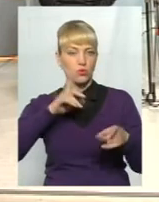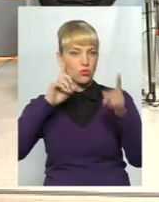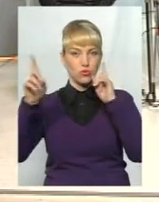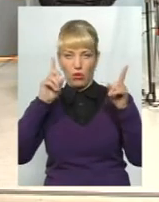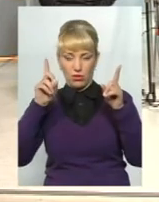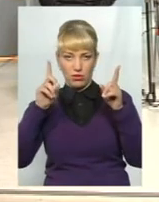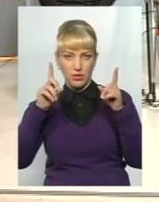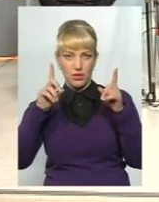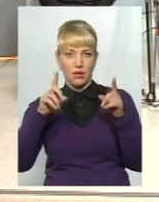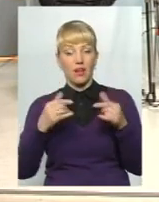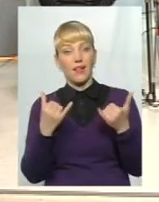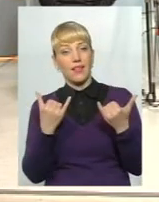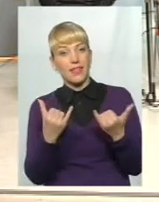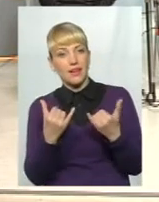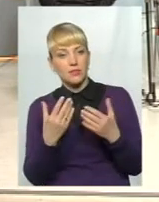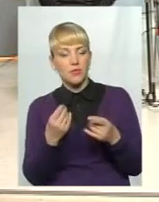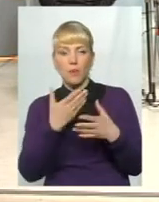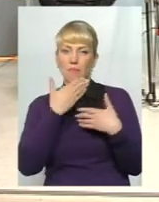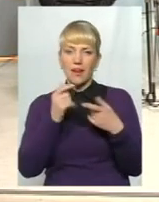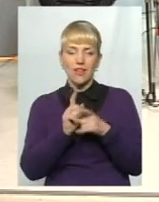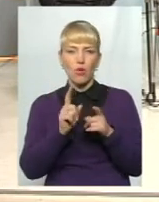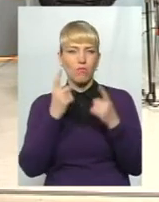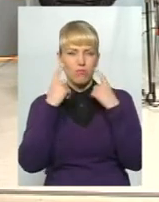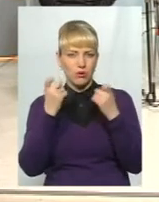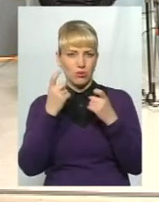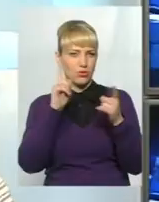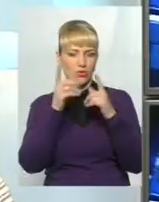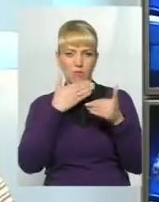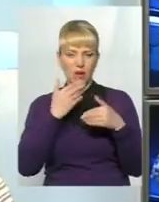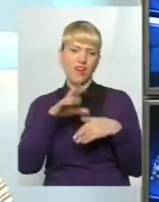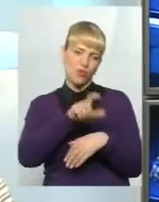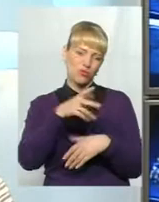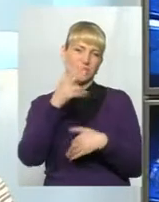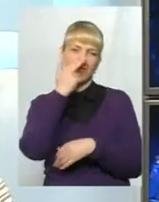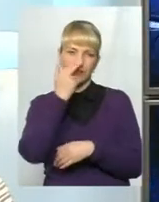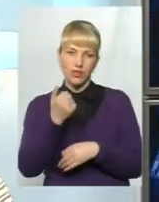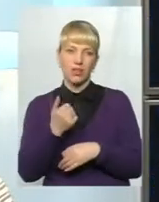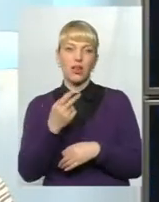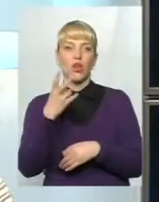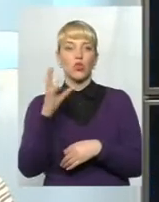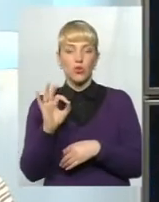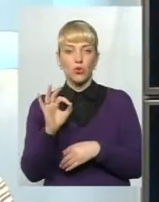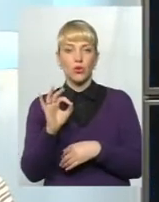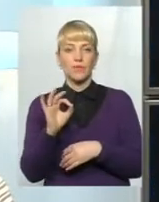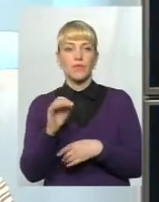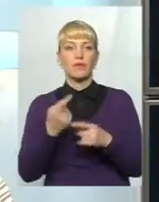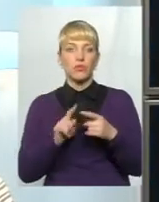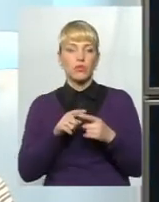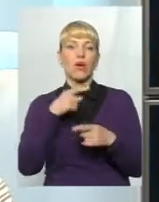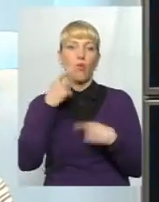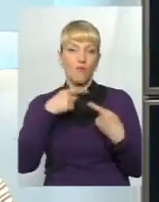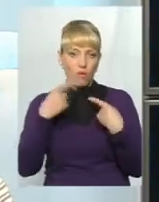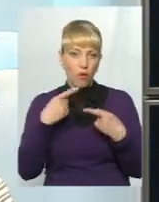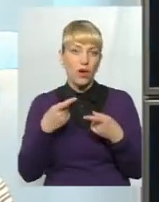начебто, такого шоку вже немає, начебто, всі звикли, ну, я не знаю, як це пояснити, але, знову ж таки, про це говорять.